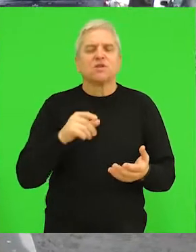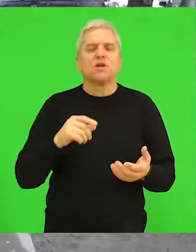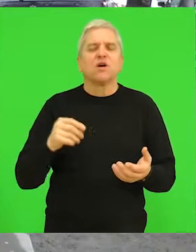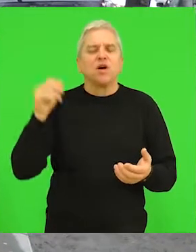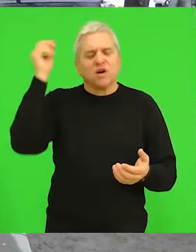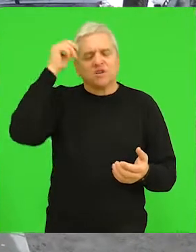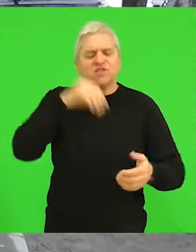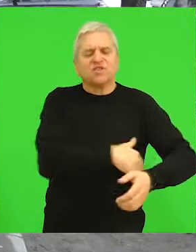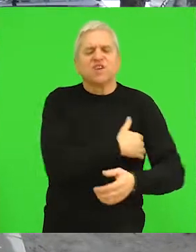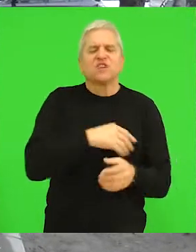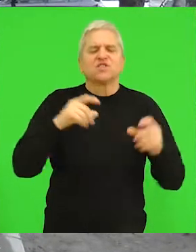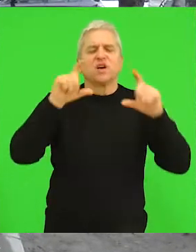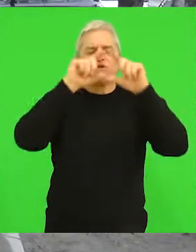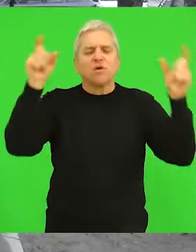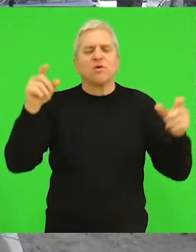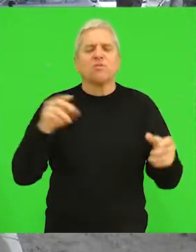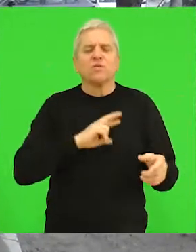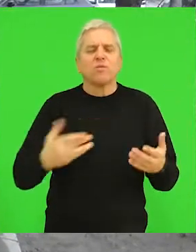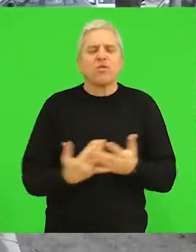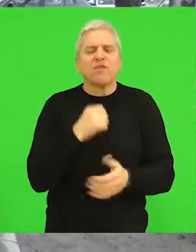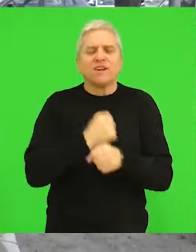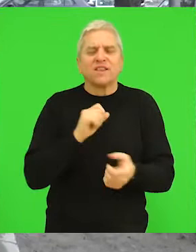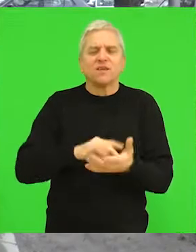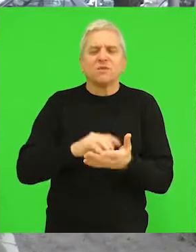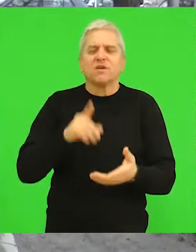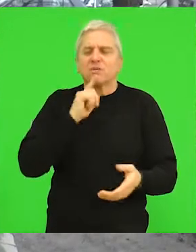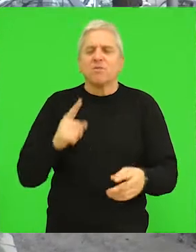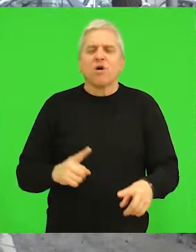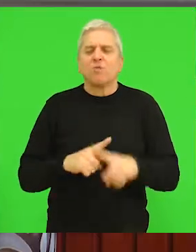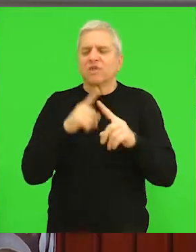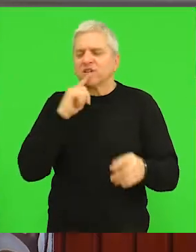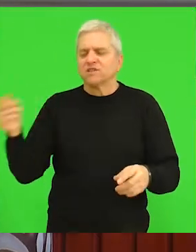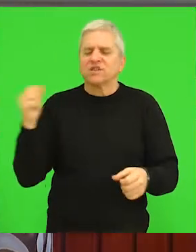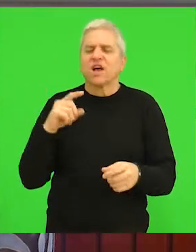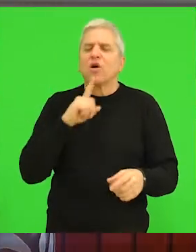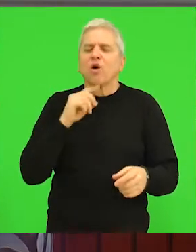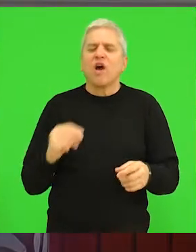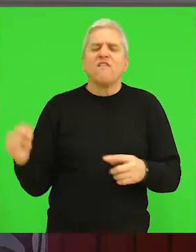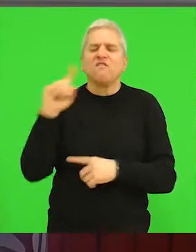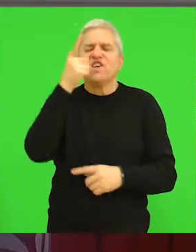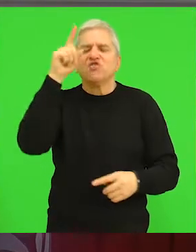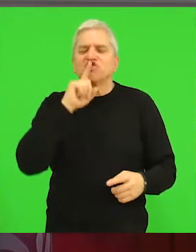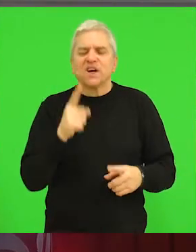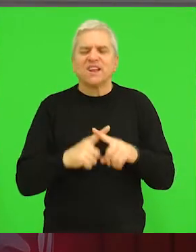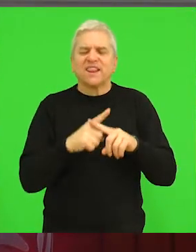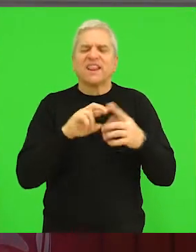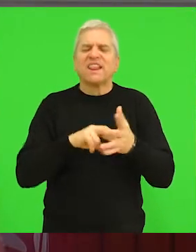domom dobijamo nova radna mesta koja bi mogli popuniti sa tehnološkim viškojima s jedne strane. S druge strane,